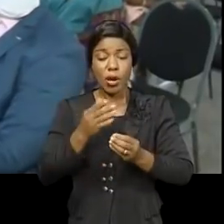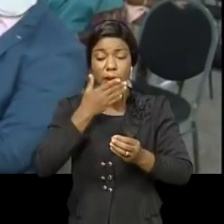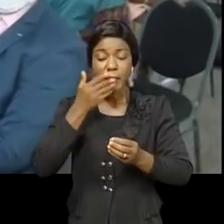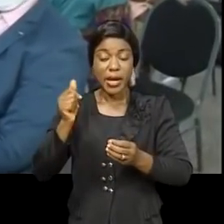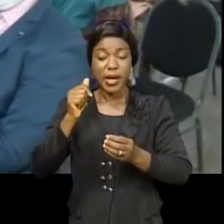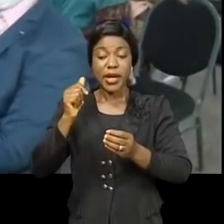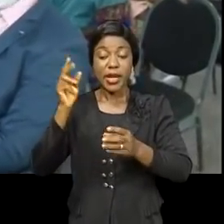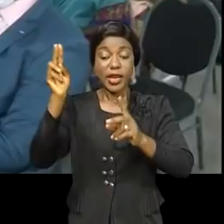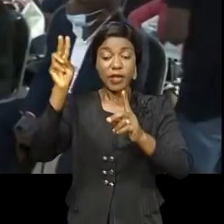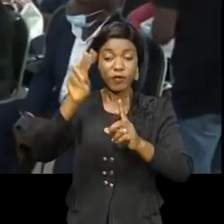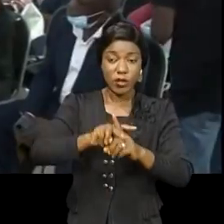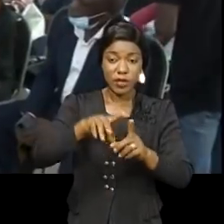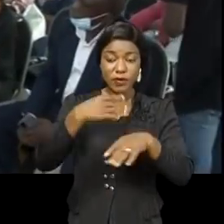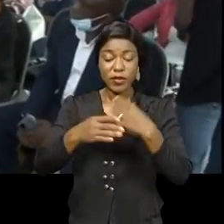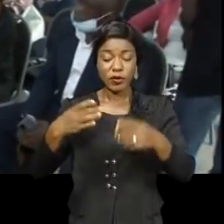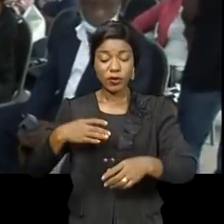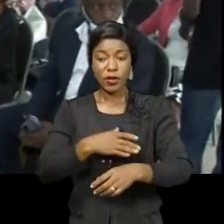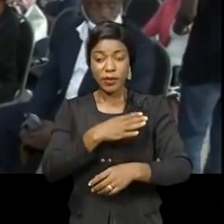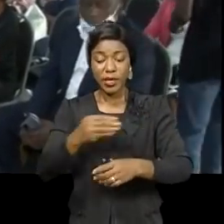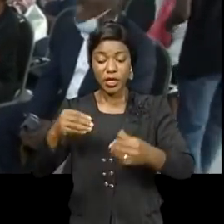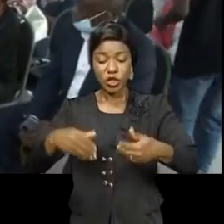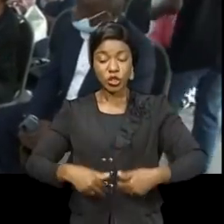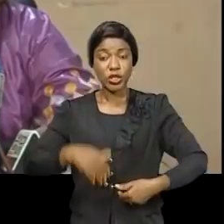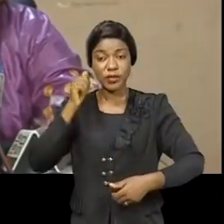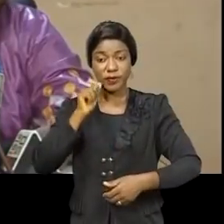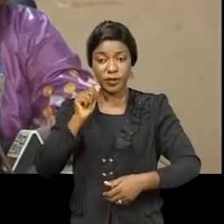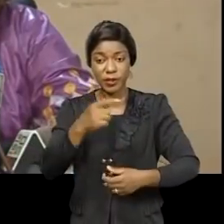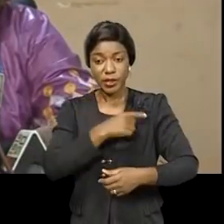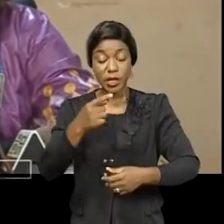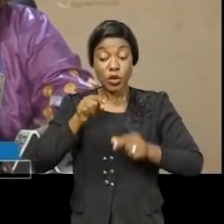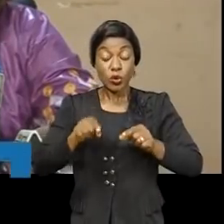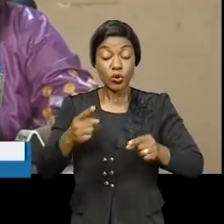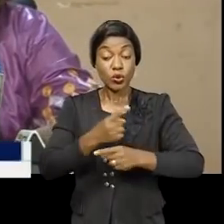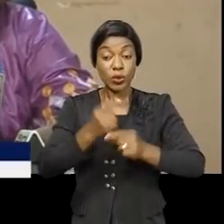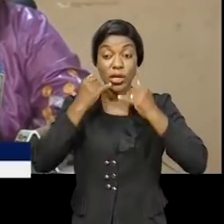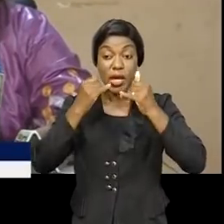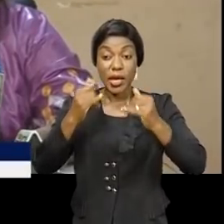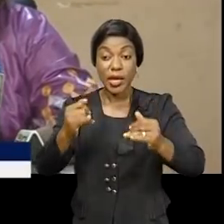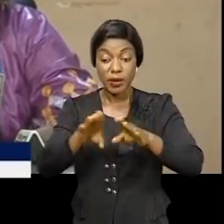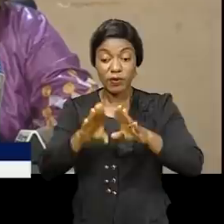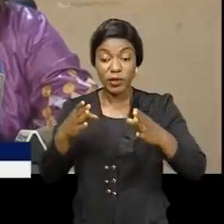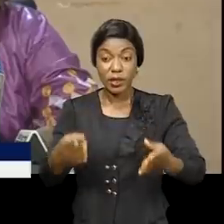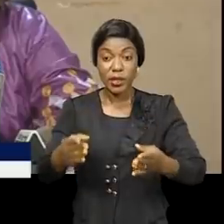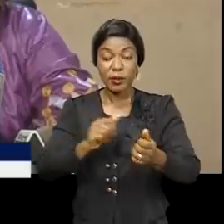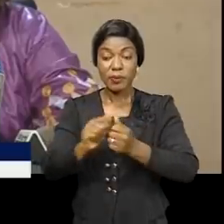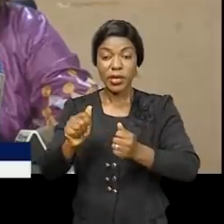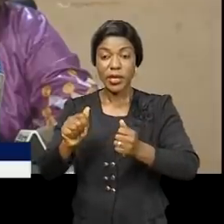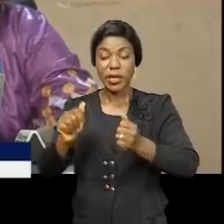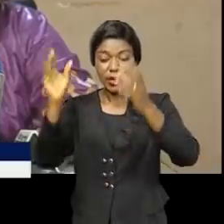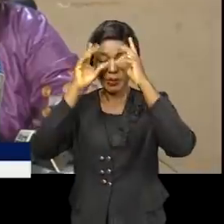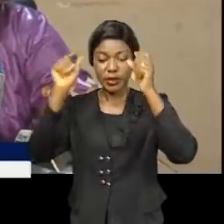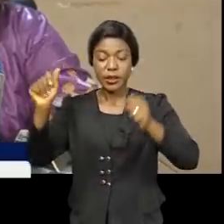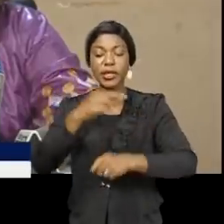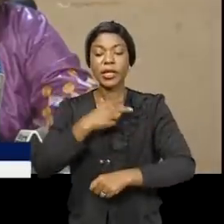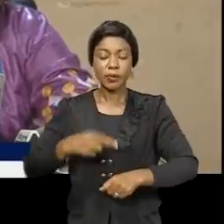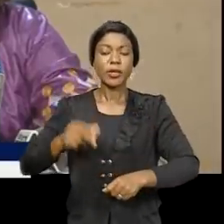filles sous toutes leurs formes. C'est pourquoi nous venons solennellement ce jour vous informer du dit lancement par son excellence, monsieur le président